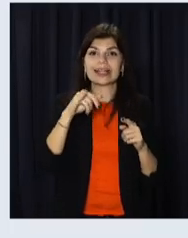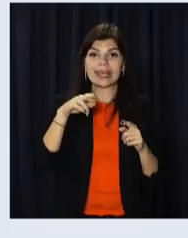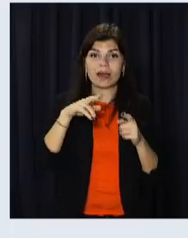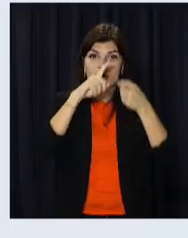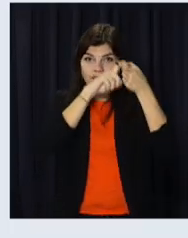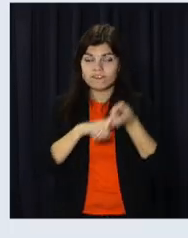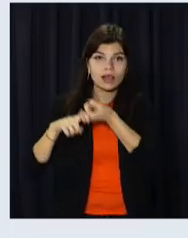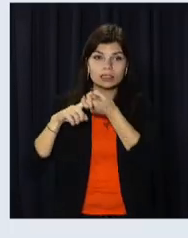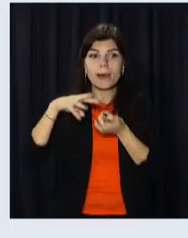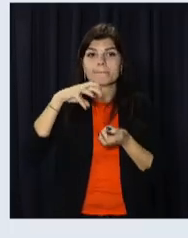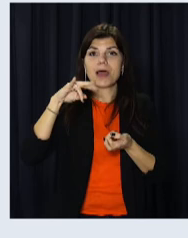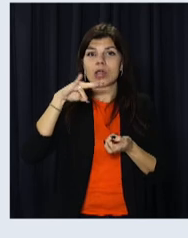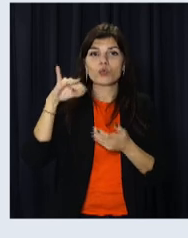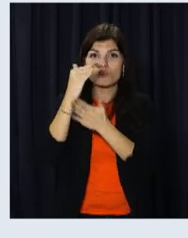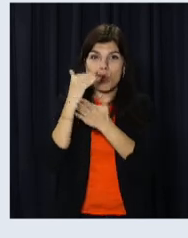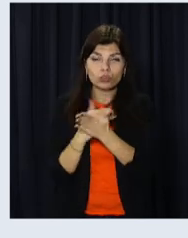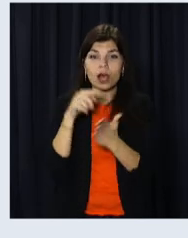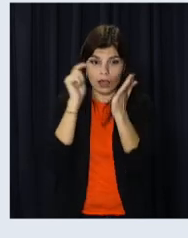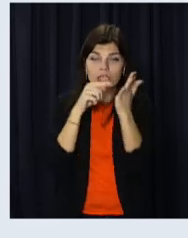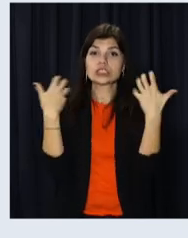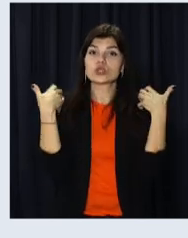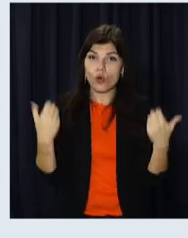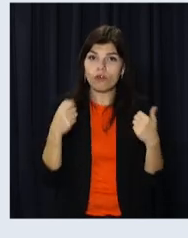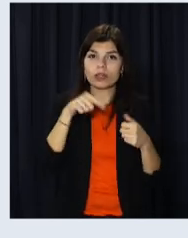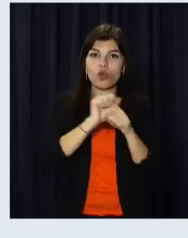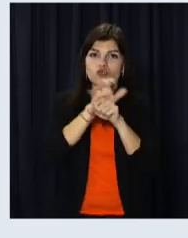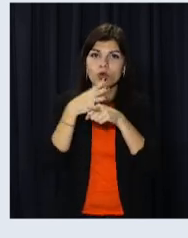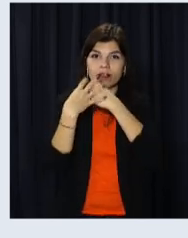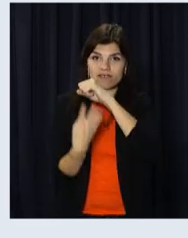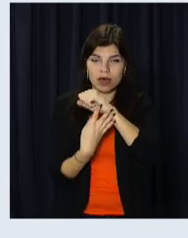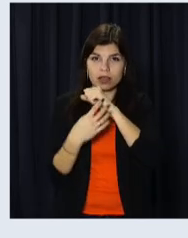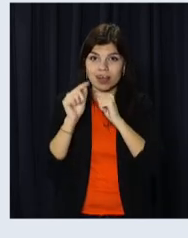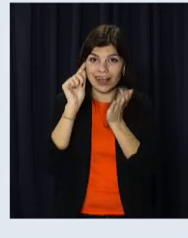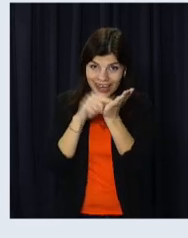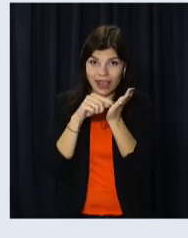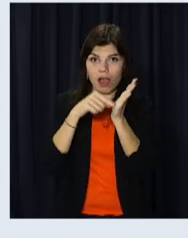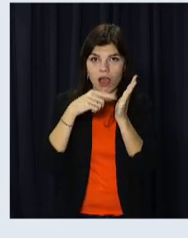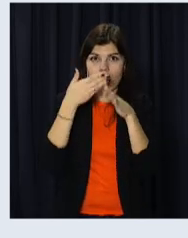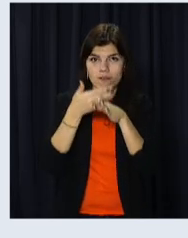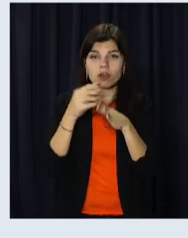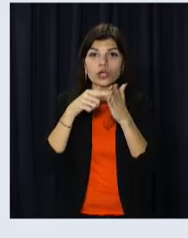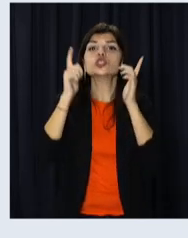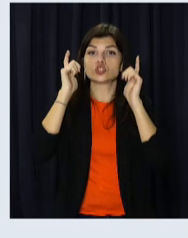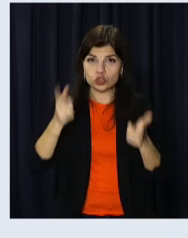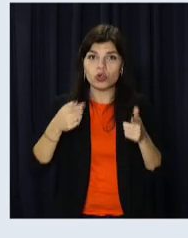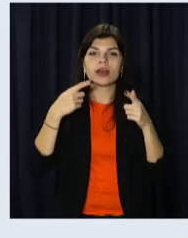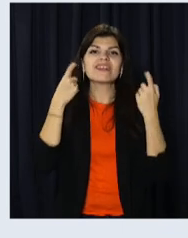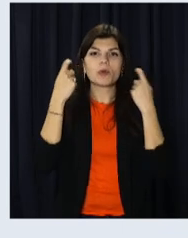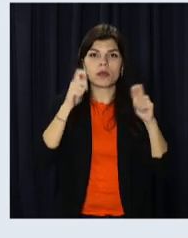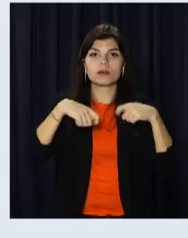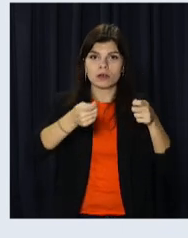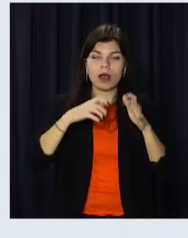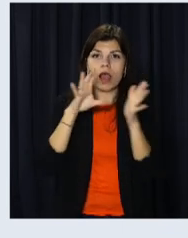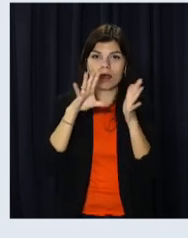у меню послуги, натиснути на пункт «Здоров'я», а потім «Ковід-19-сертифікат про вакцинацію», надати згоду на передачу даних з